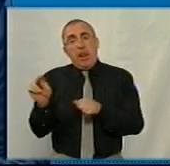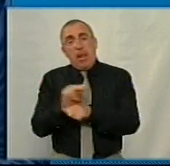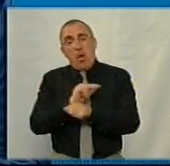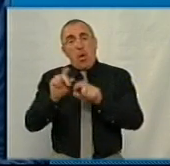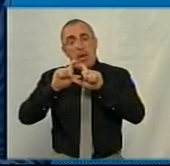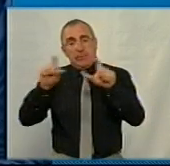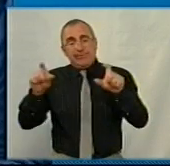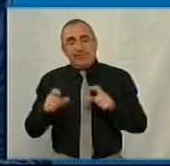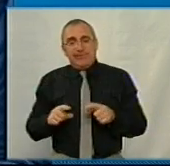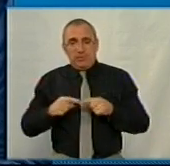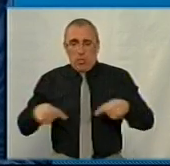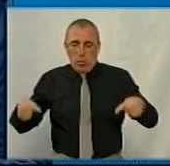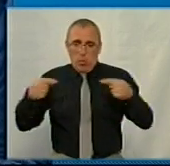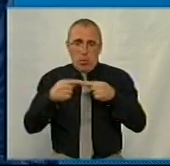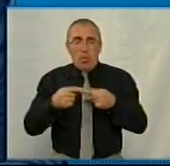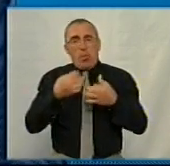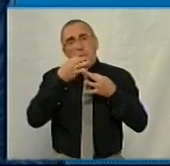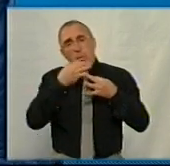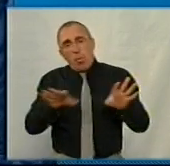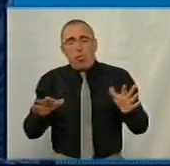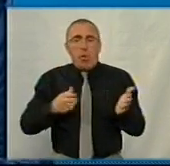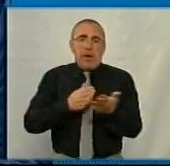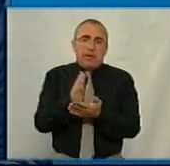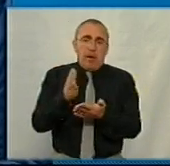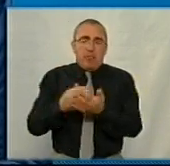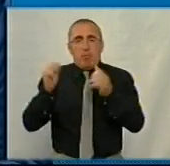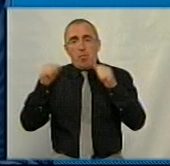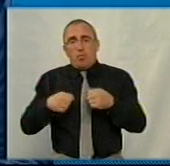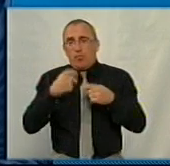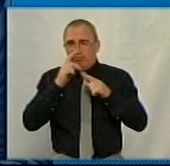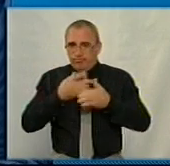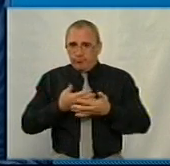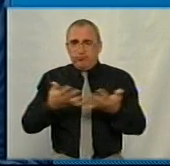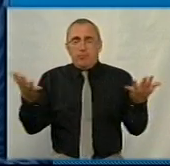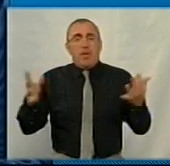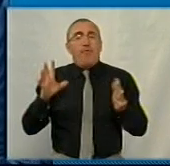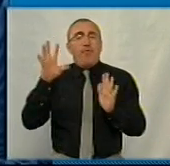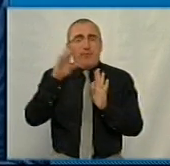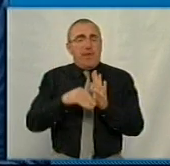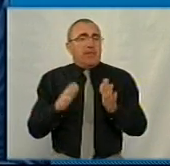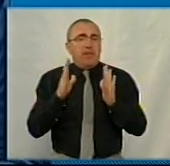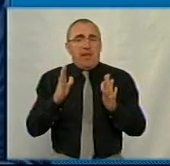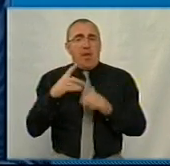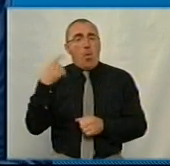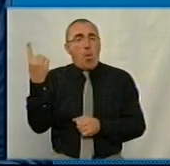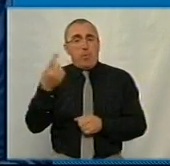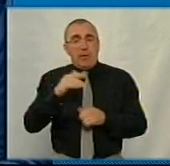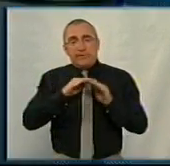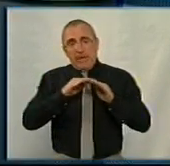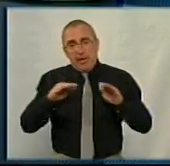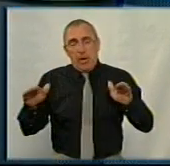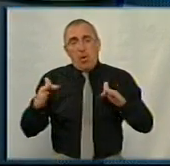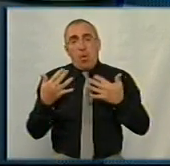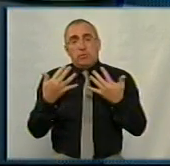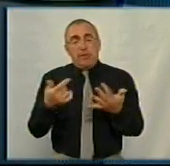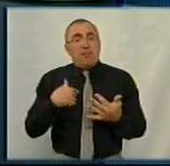закладу конкретного, так і взагалі будь-якого напрямку, який може бути розповсюджений в тому числі не тільки на обласний рівень, оскільки